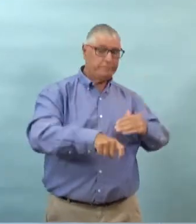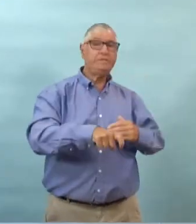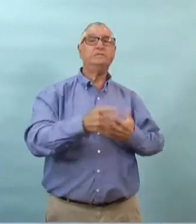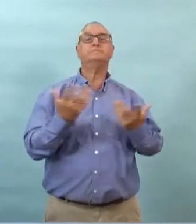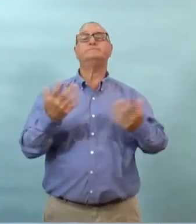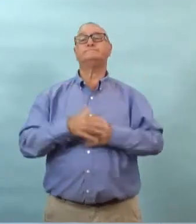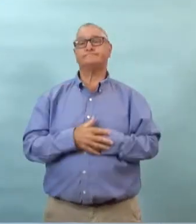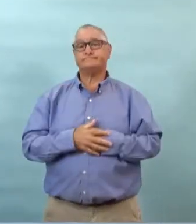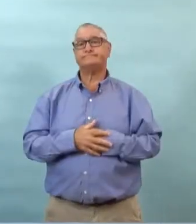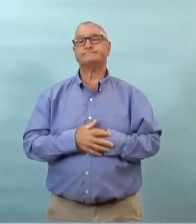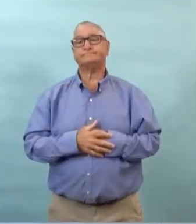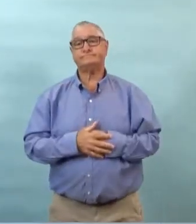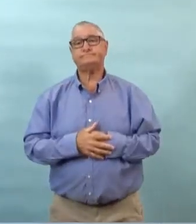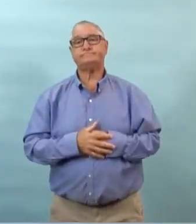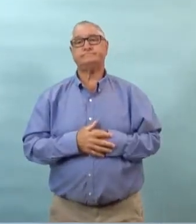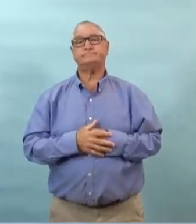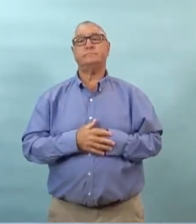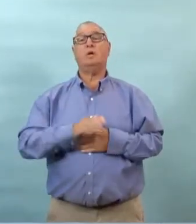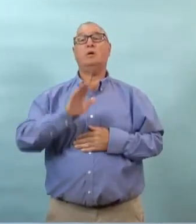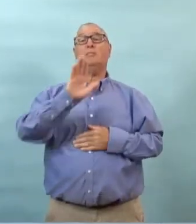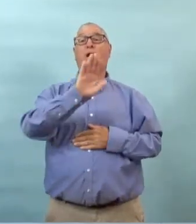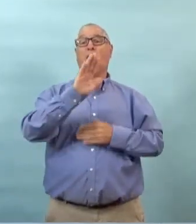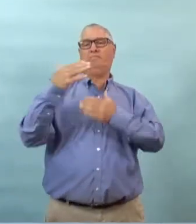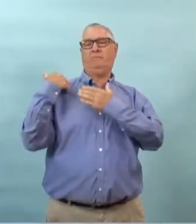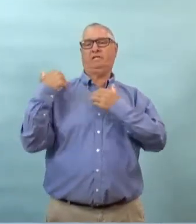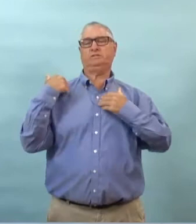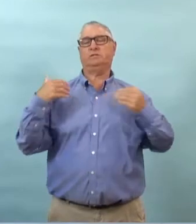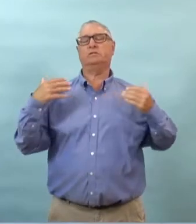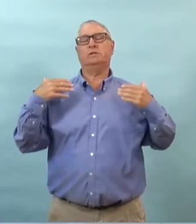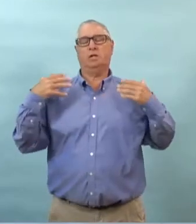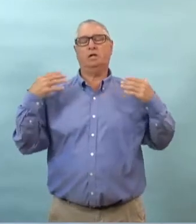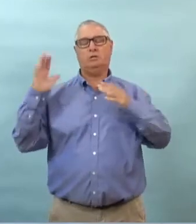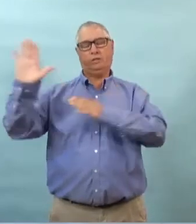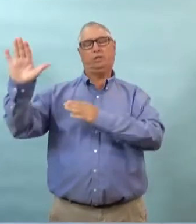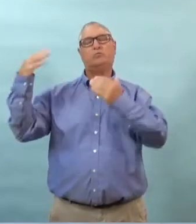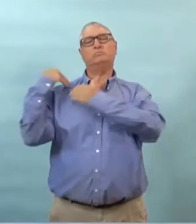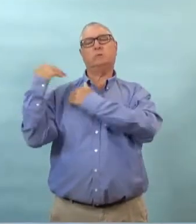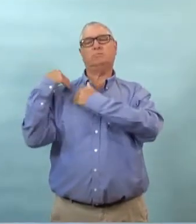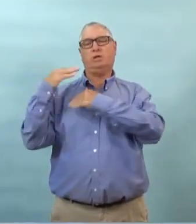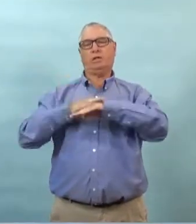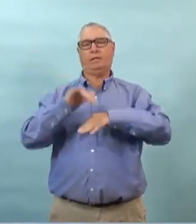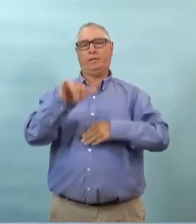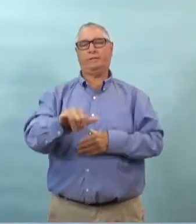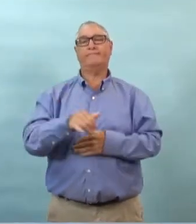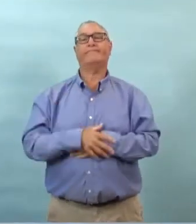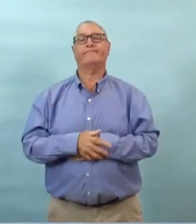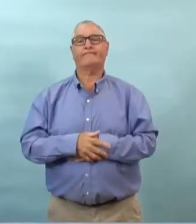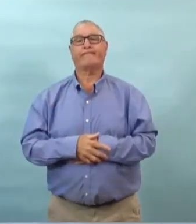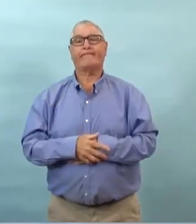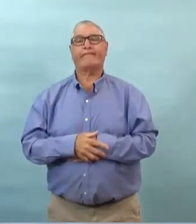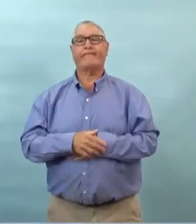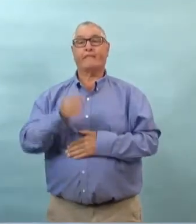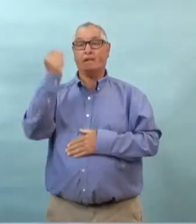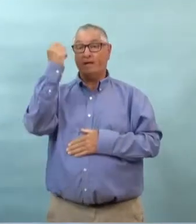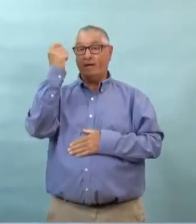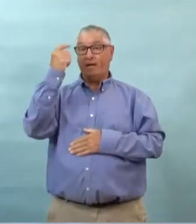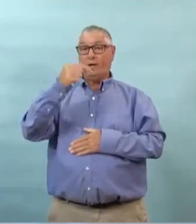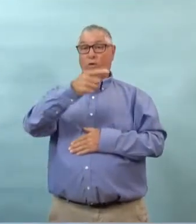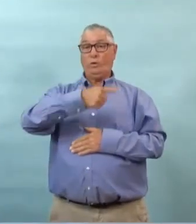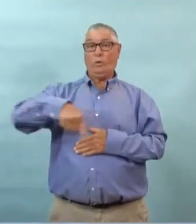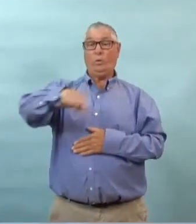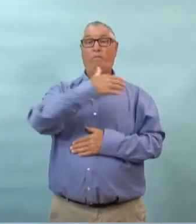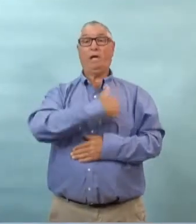rester à la maison et c'est à quelle personne qu'il faut demander de respecter les ordonnances de santé publique et lorsqu'on parle ici de